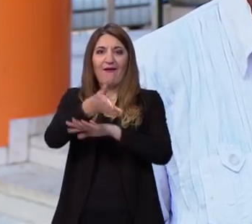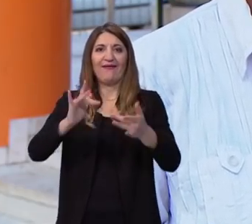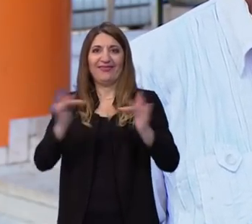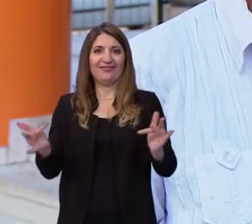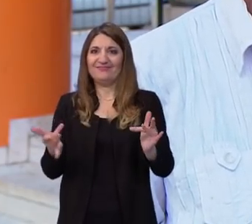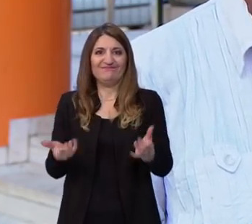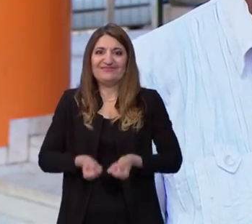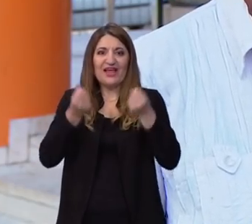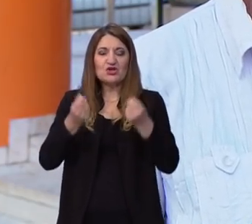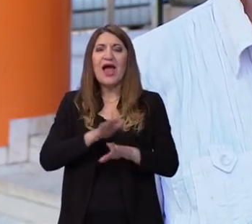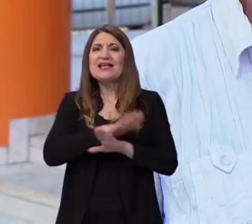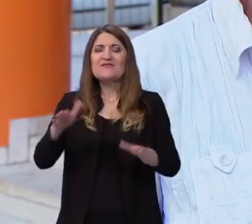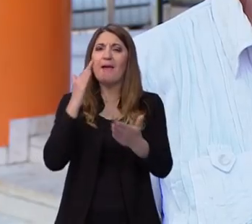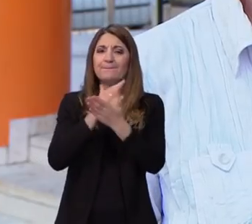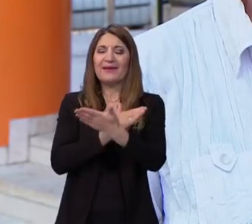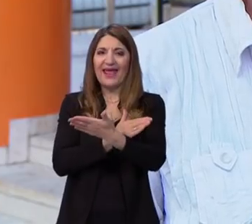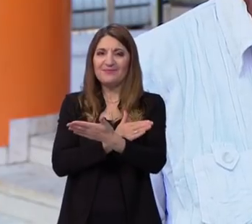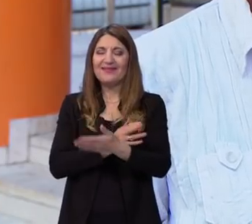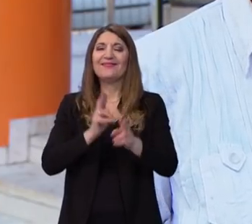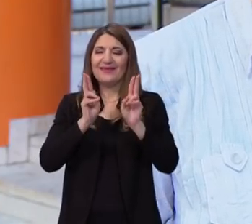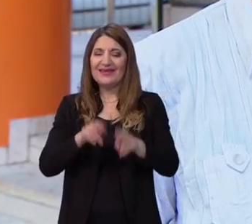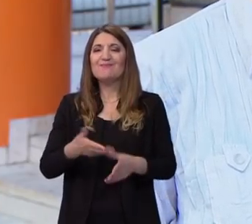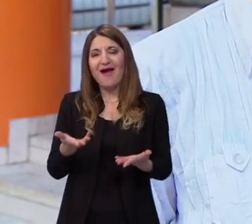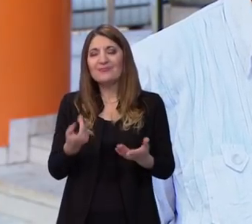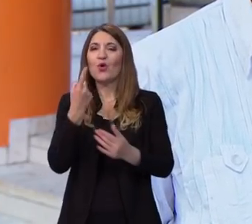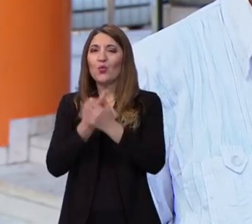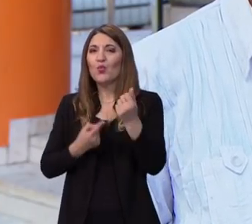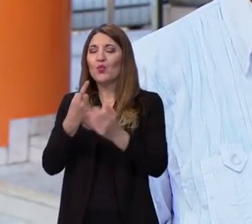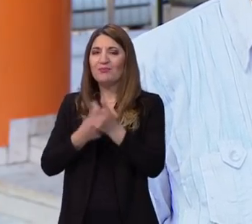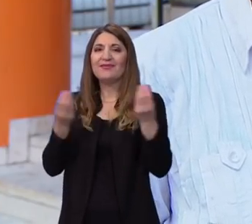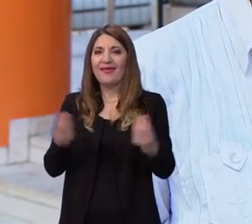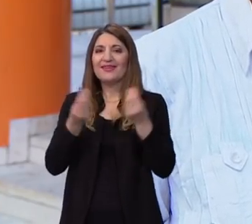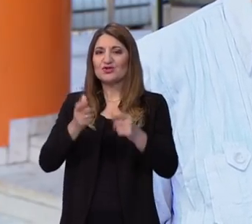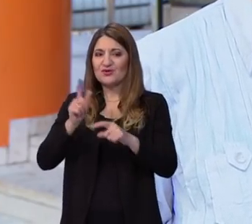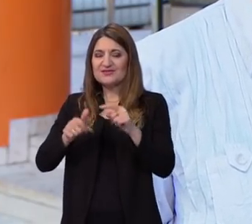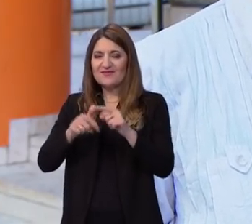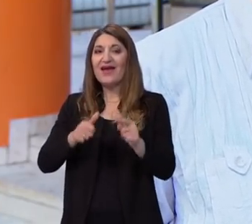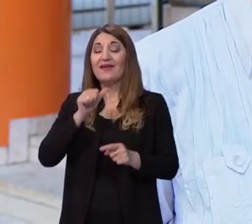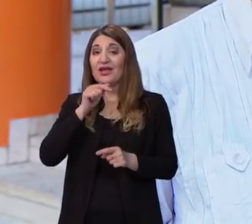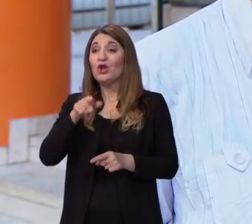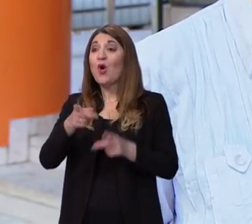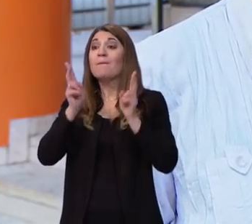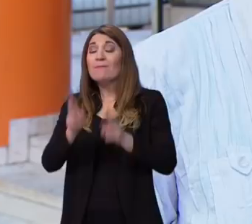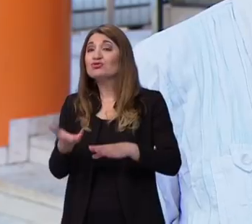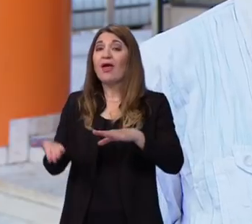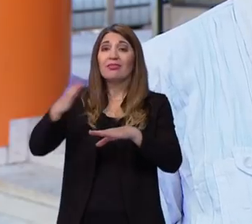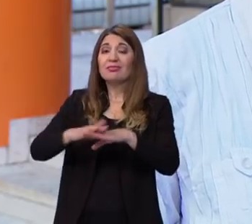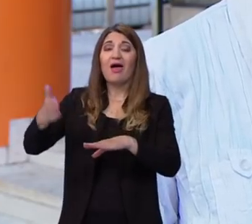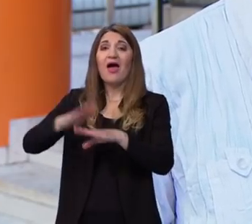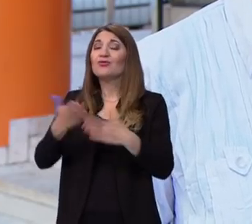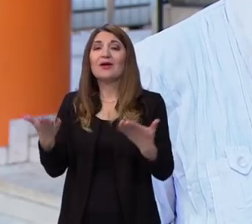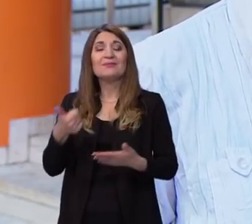svi predmeti manje ili više pretrpili nekakve gubitke u tom smislu i biti će ih moguće nadoknaditi